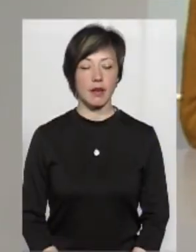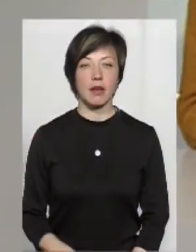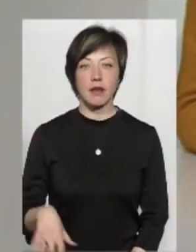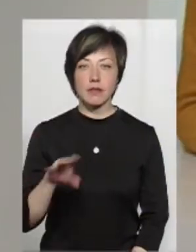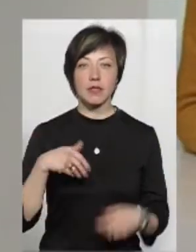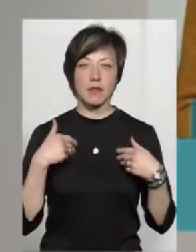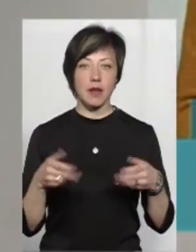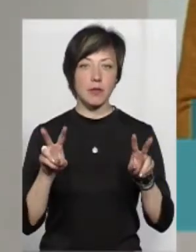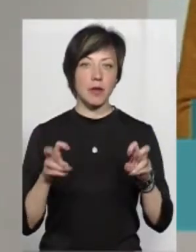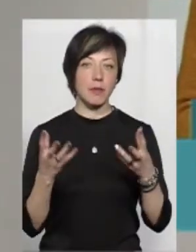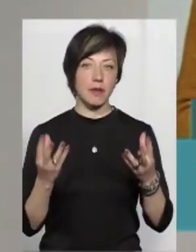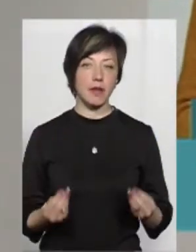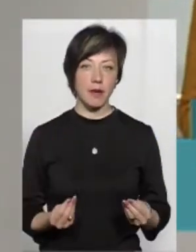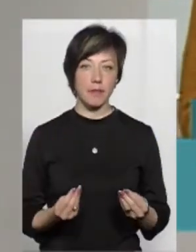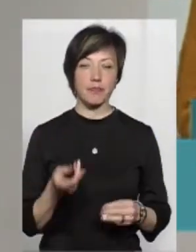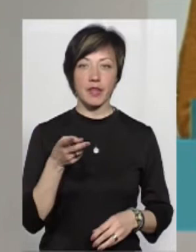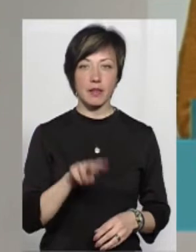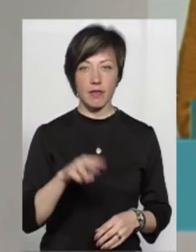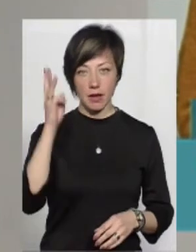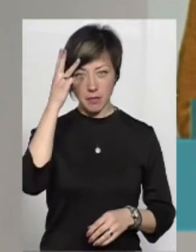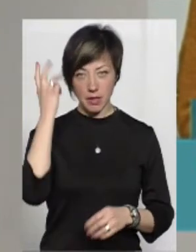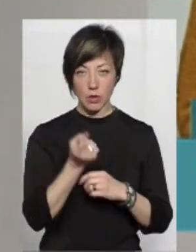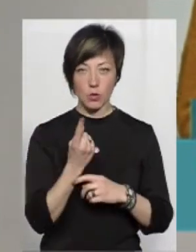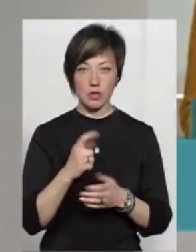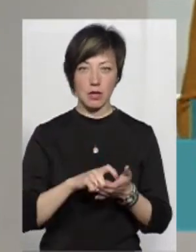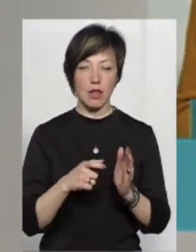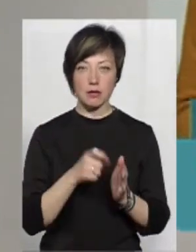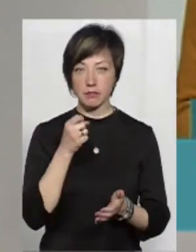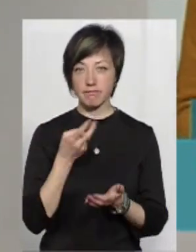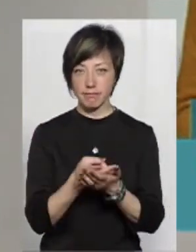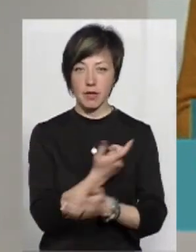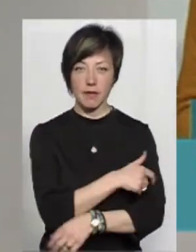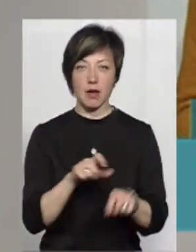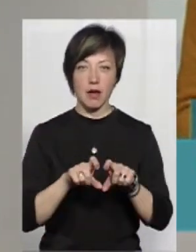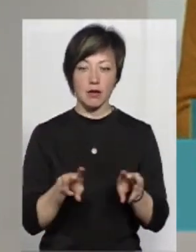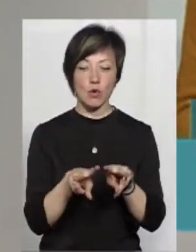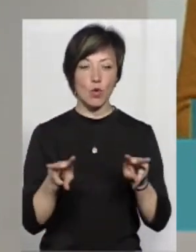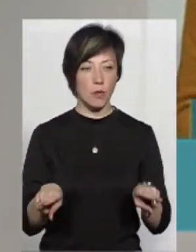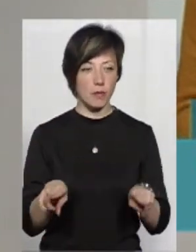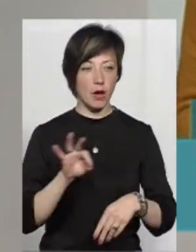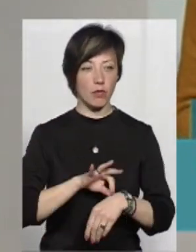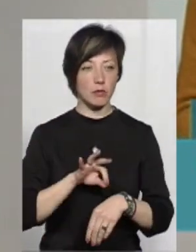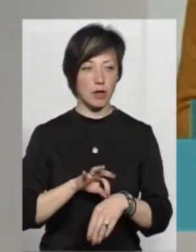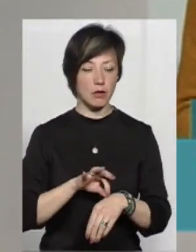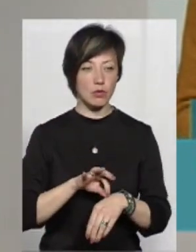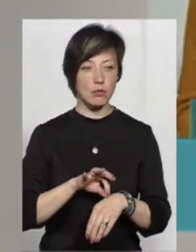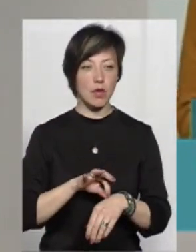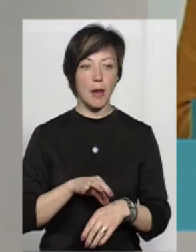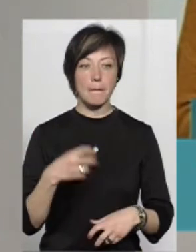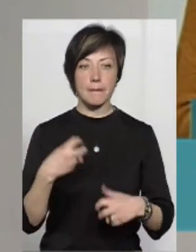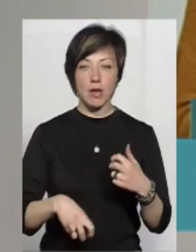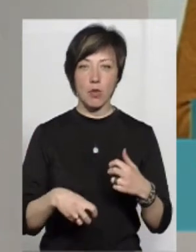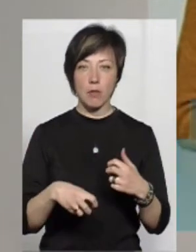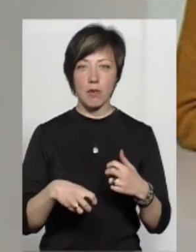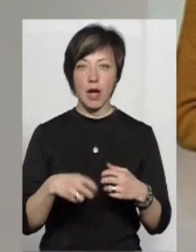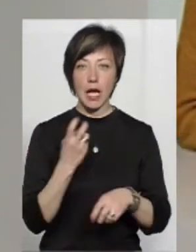Усіх вітаємо у темі дня. Два хмельницьких 11-класники потрапили до лікарні з однаковим діагнозом перелом